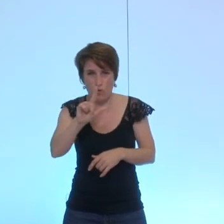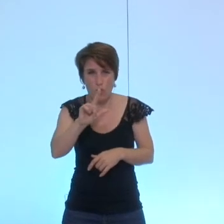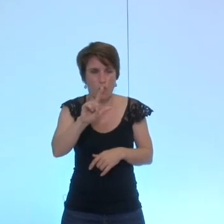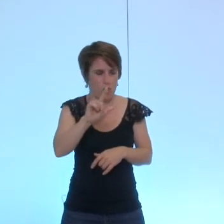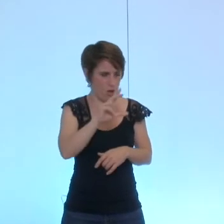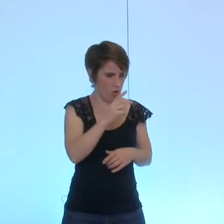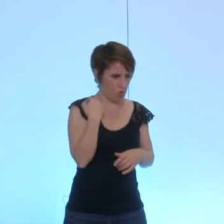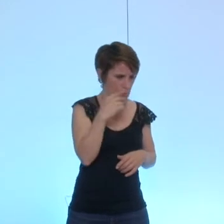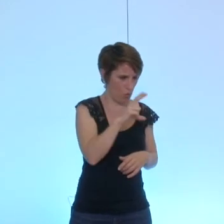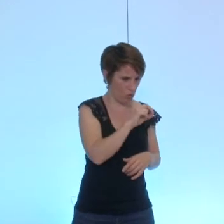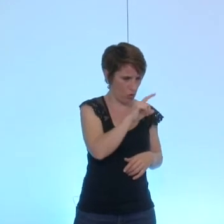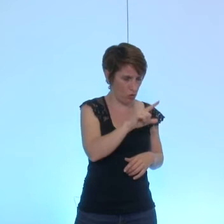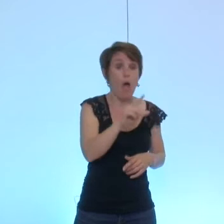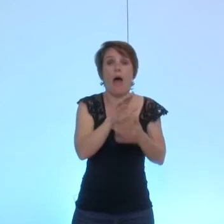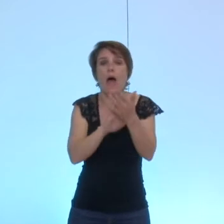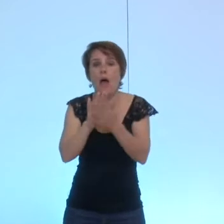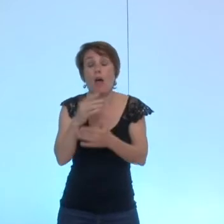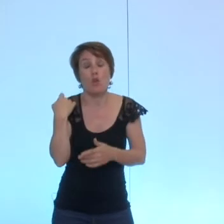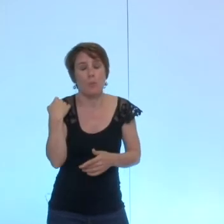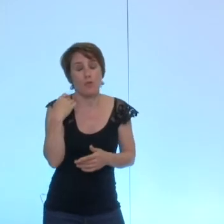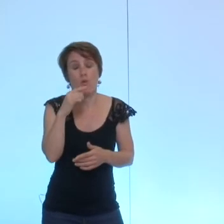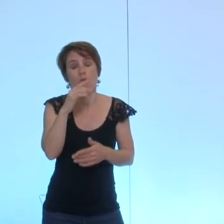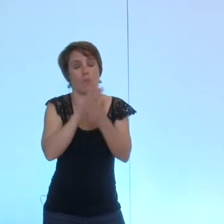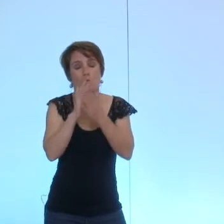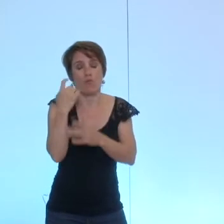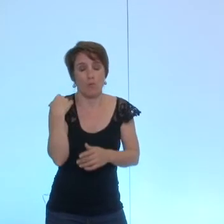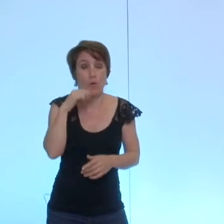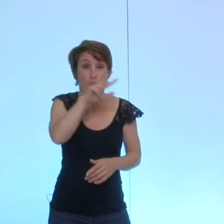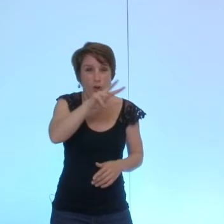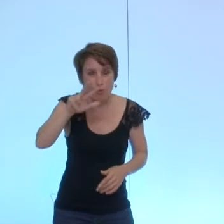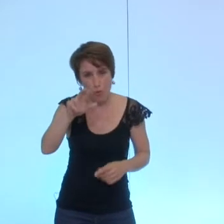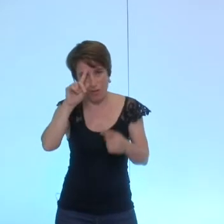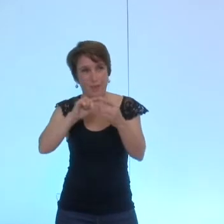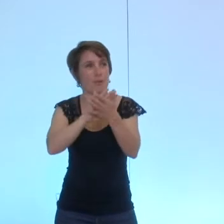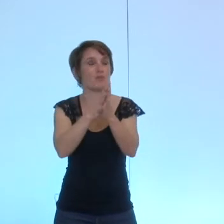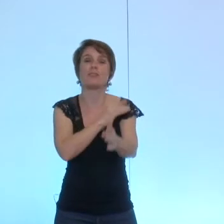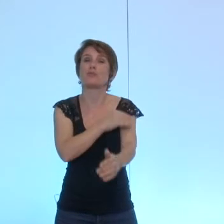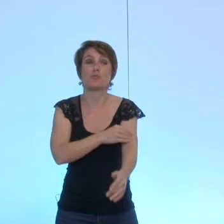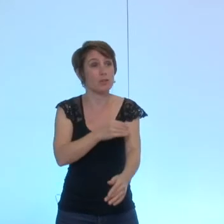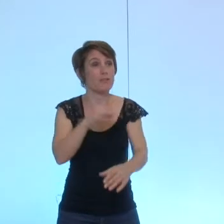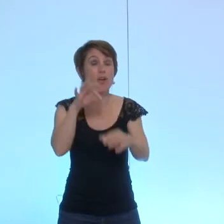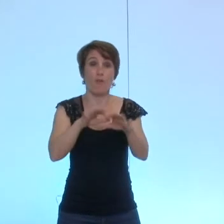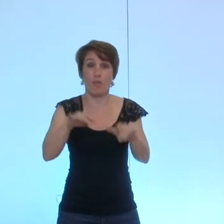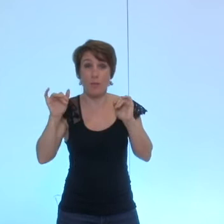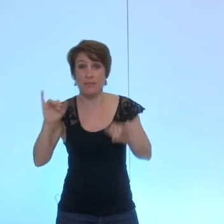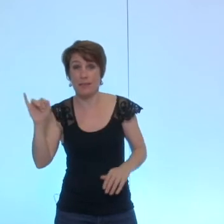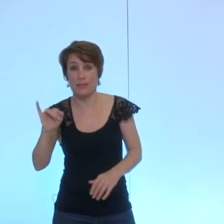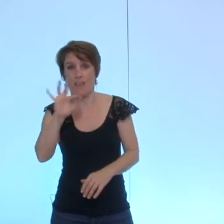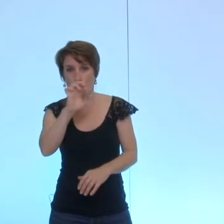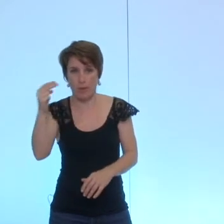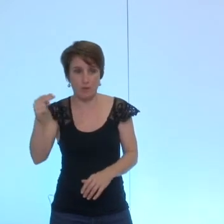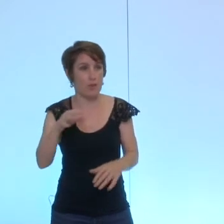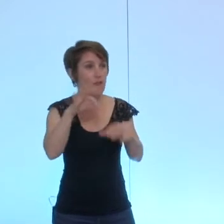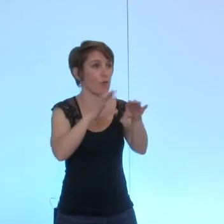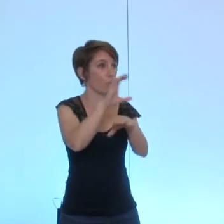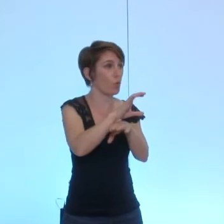Orpheo là c'est 33 ah j'ai dit 32 donc c'est 33 secteur sportif qui s'abstient le Front National qui